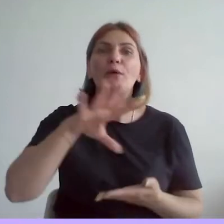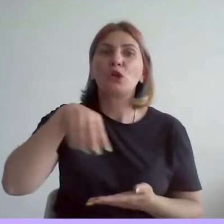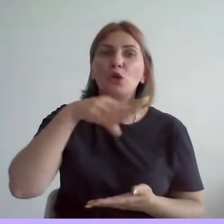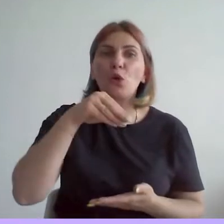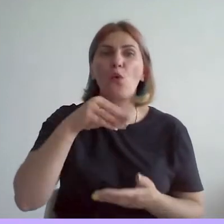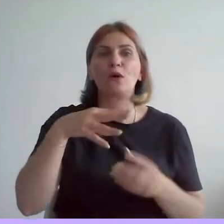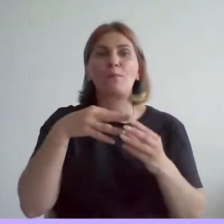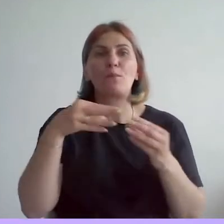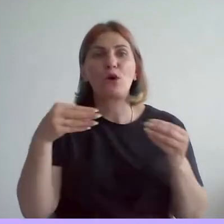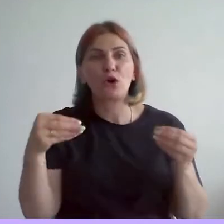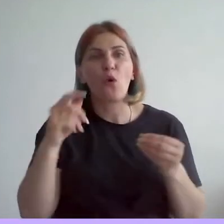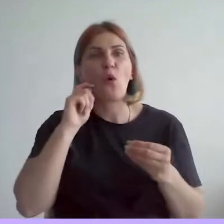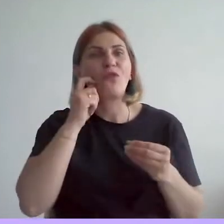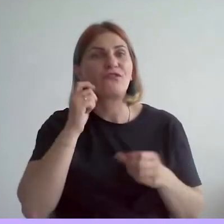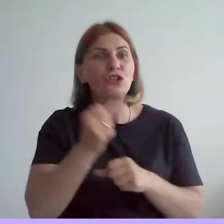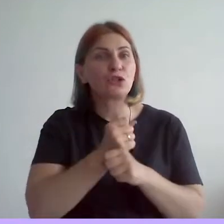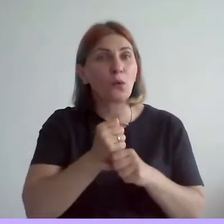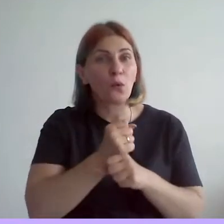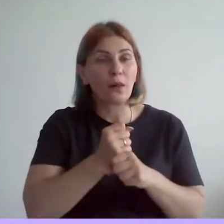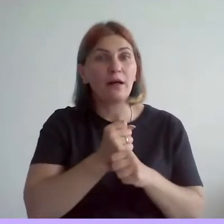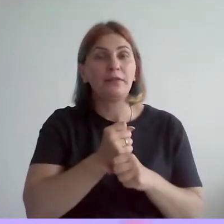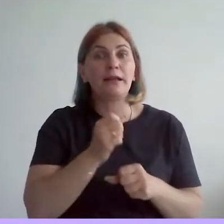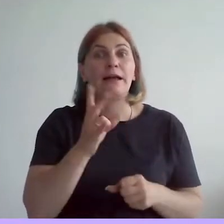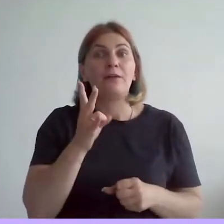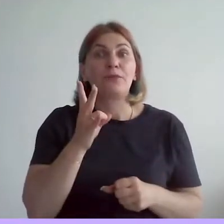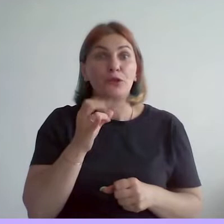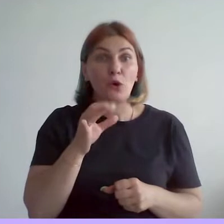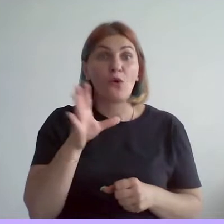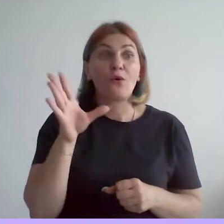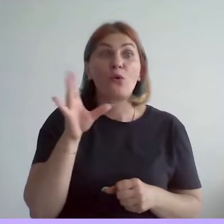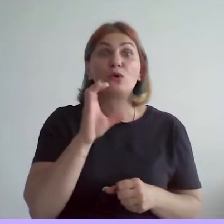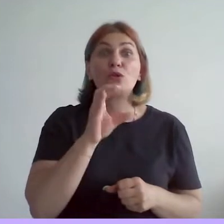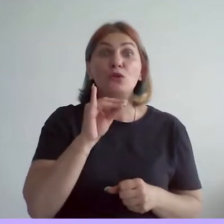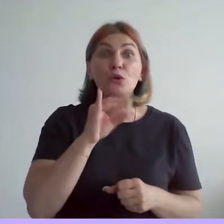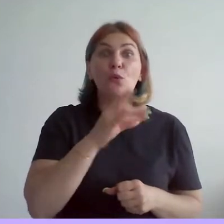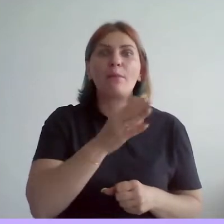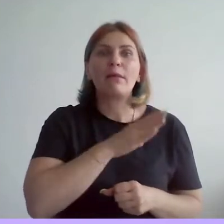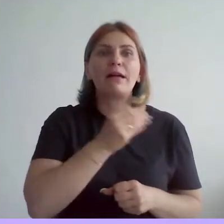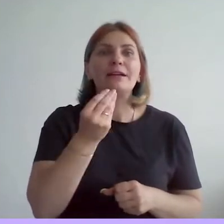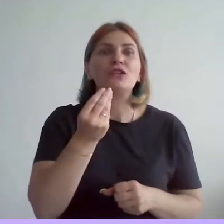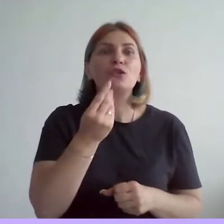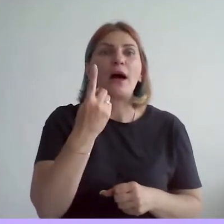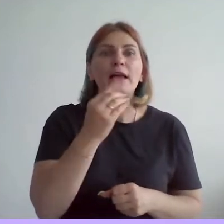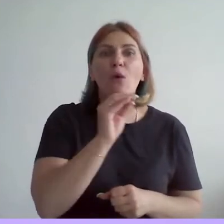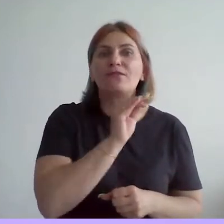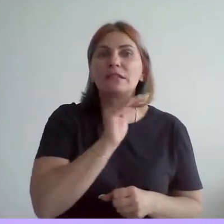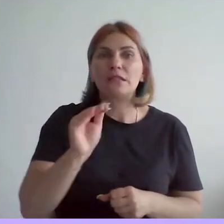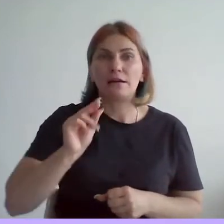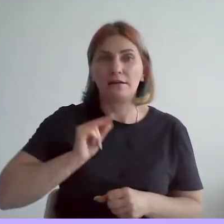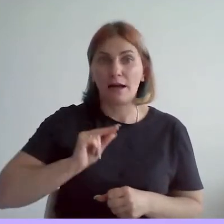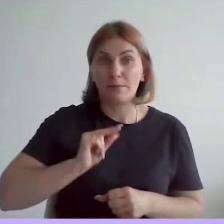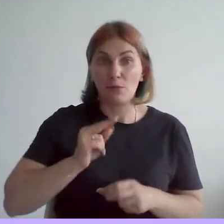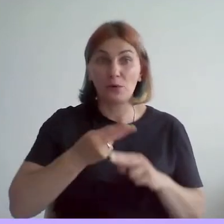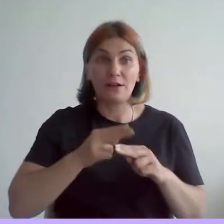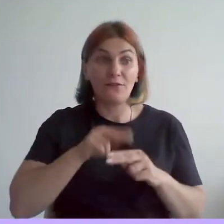конфеты шоколадные. Но так как у Адольфа Сио была еще одна официальная работа, в этой вот